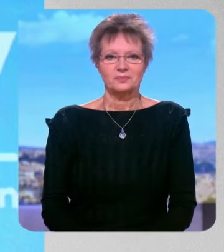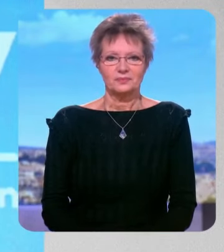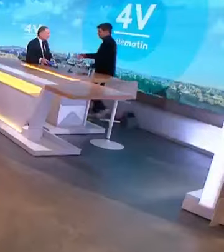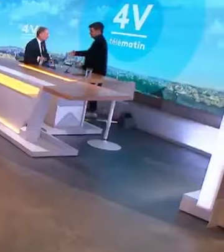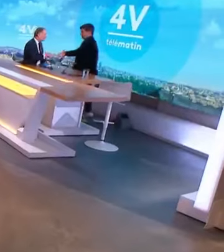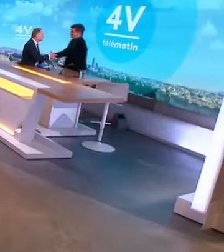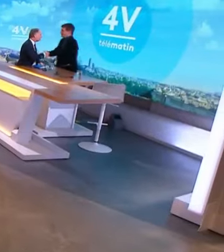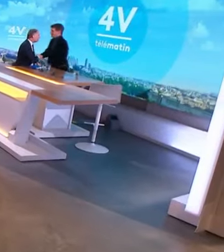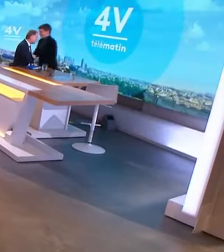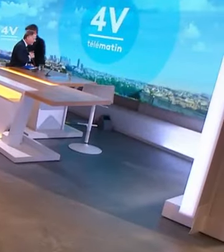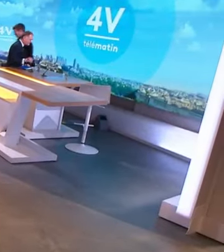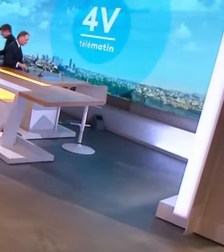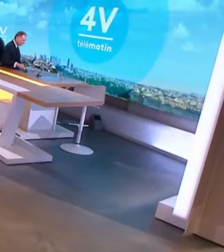motin pour la traduction en langue des signes tous les lindes